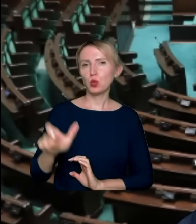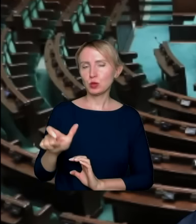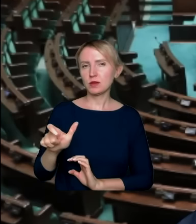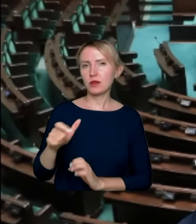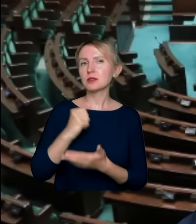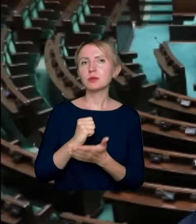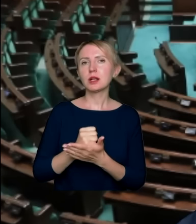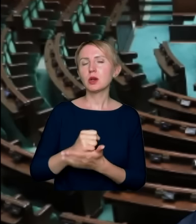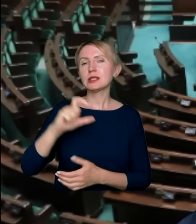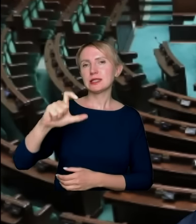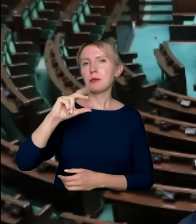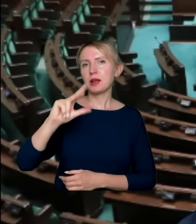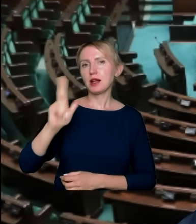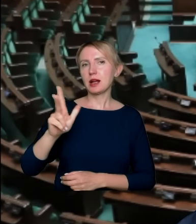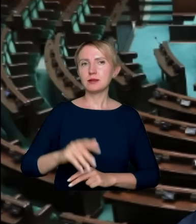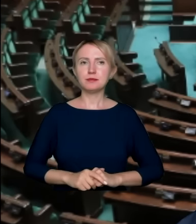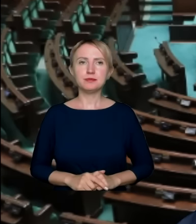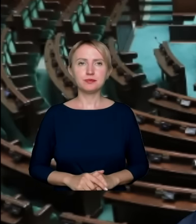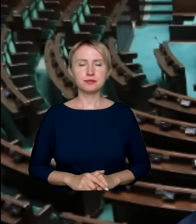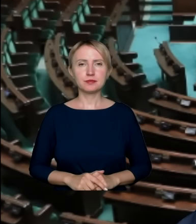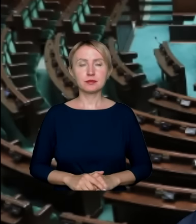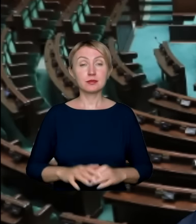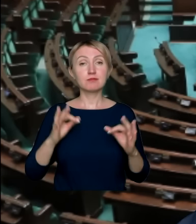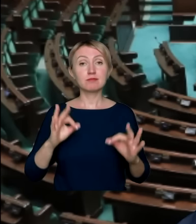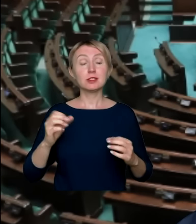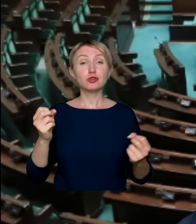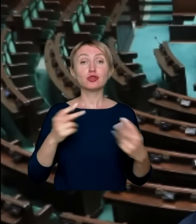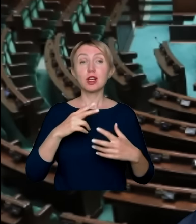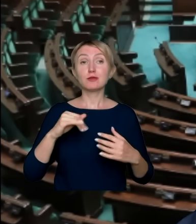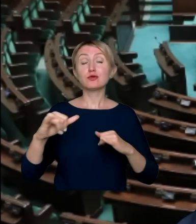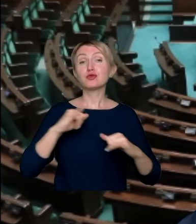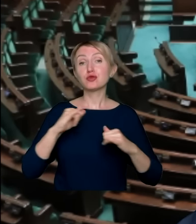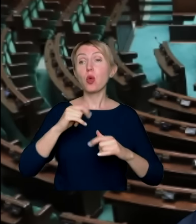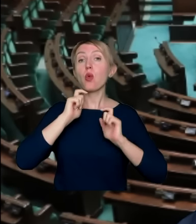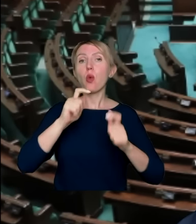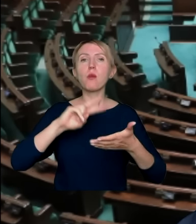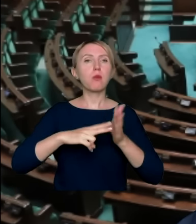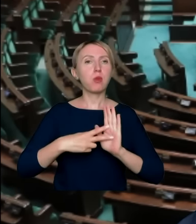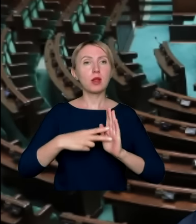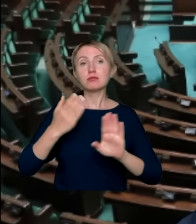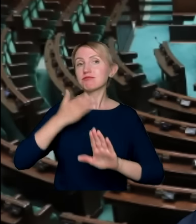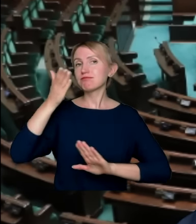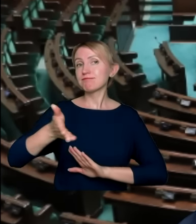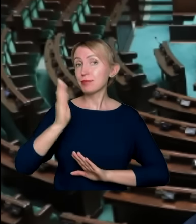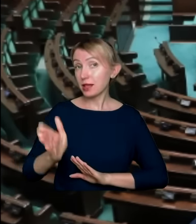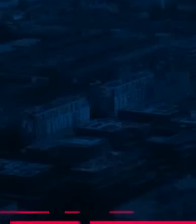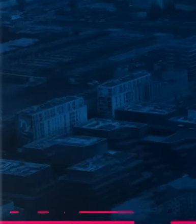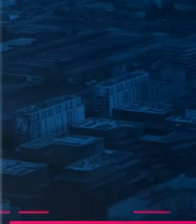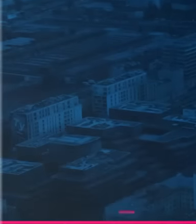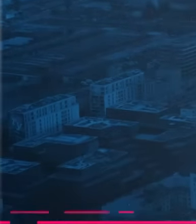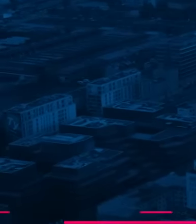sprawie Centralnego Portu Komunikacyjnego, bo dzisiaj szef rządu ogłosił swoje plany, jaka przyszłość czeka CPK.